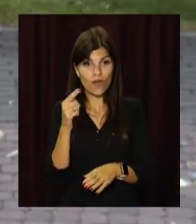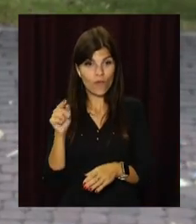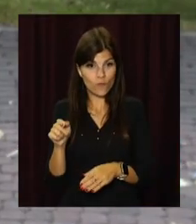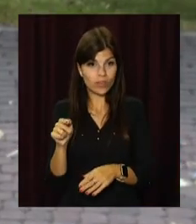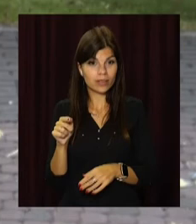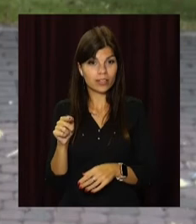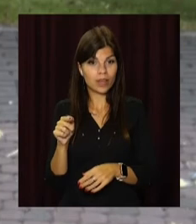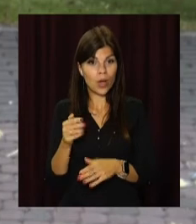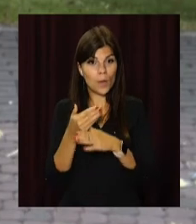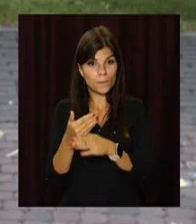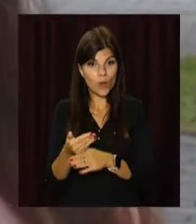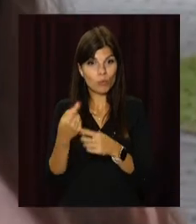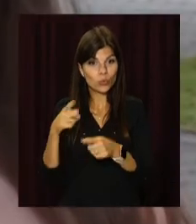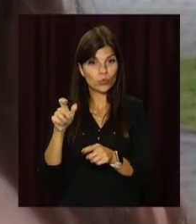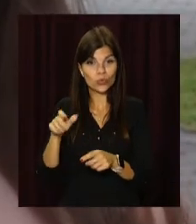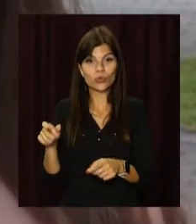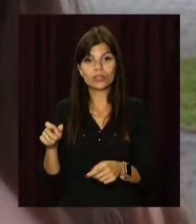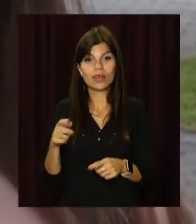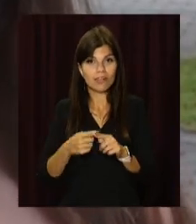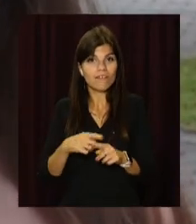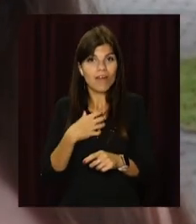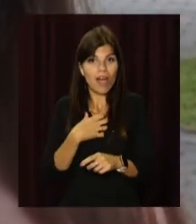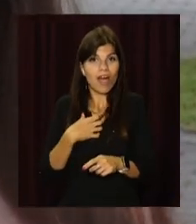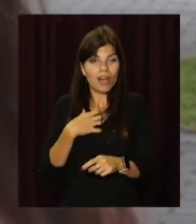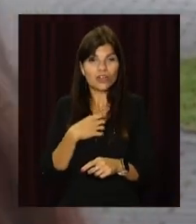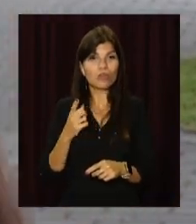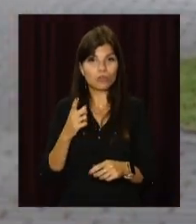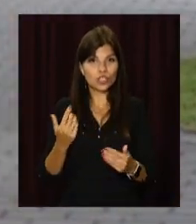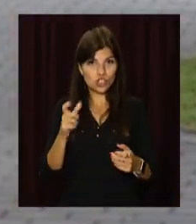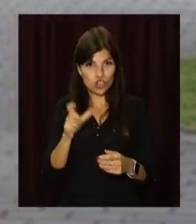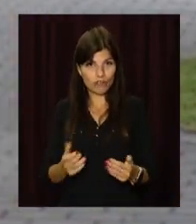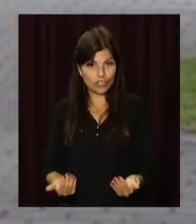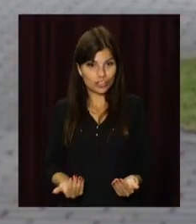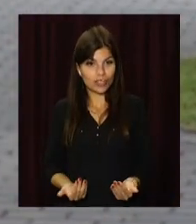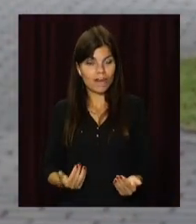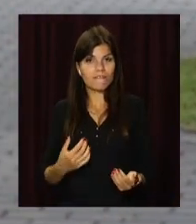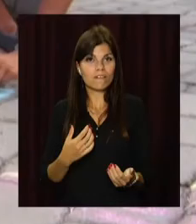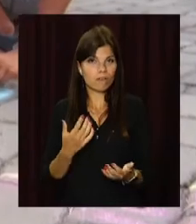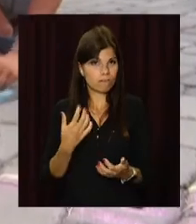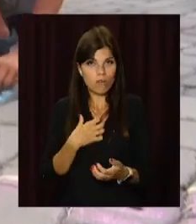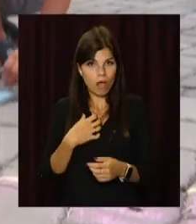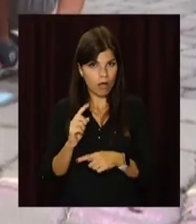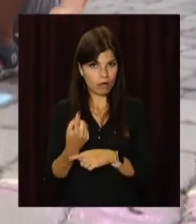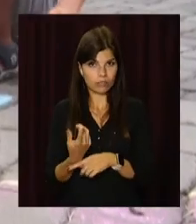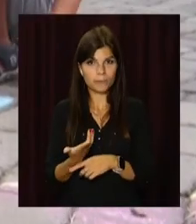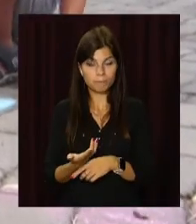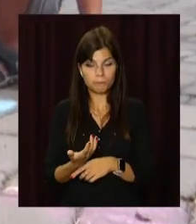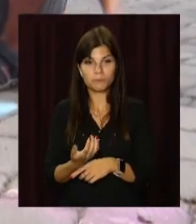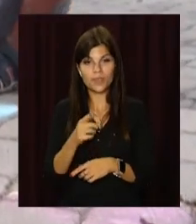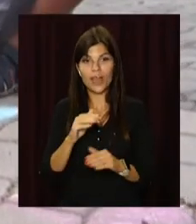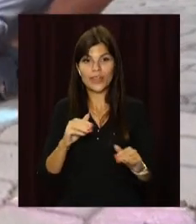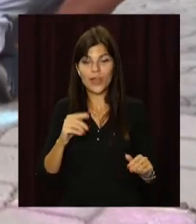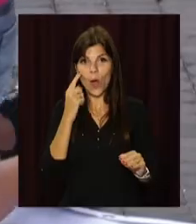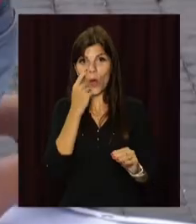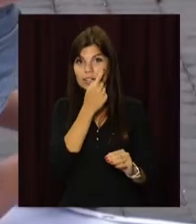допомагають іншим людям. Я вважаю це важким, тому що людська життя важливіше всього. Фестиваль донорочими дітей